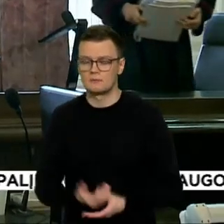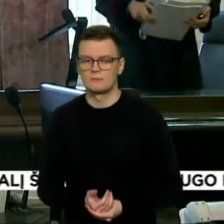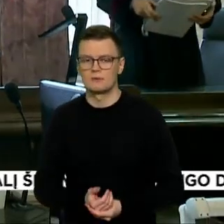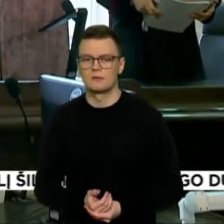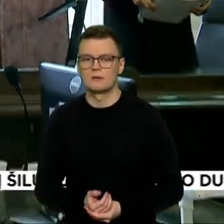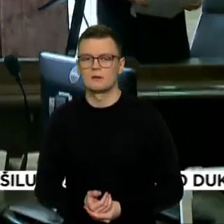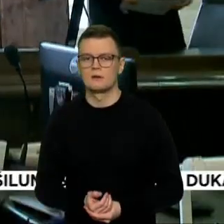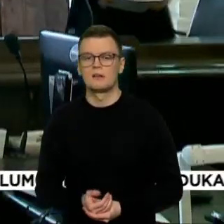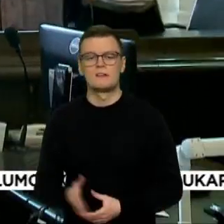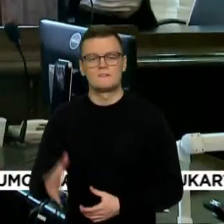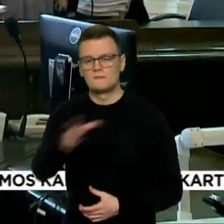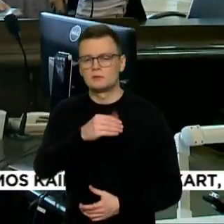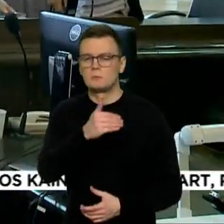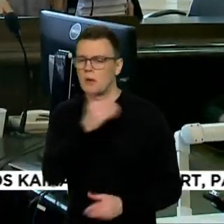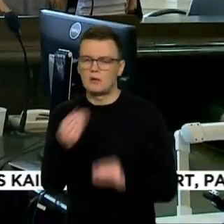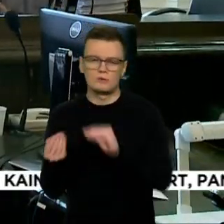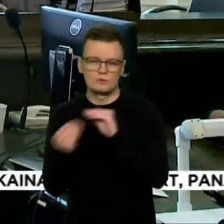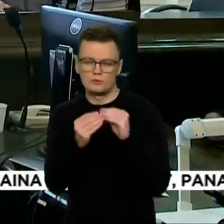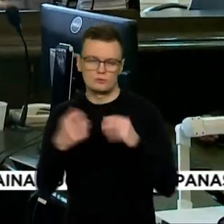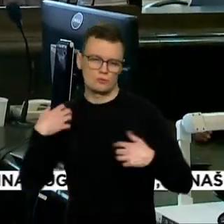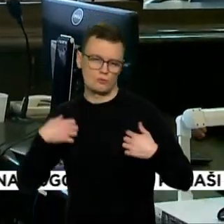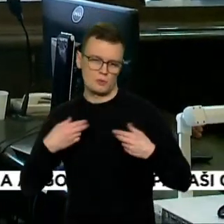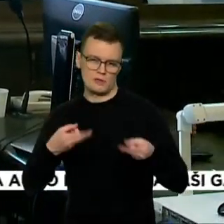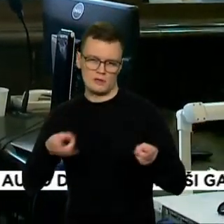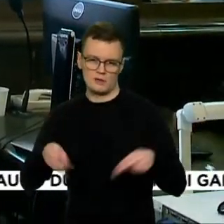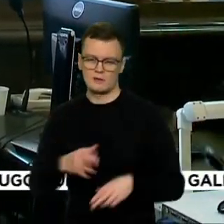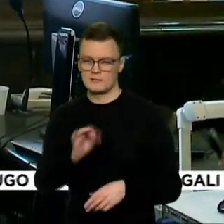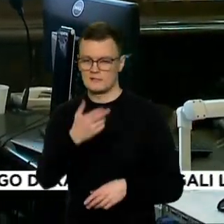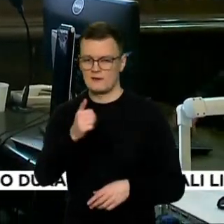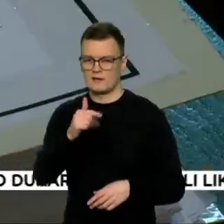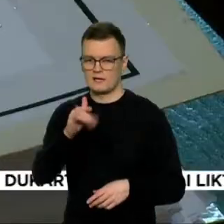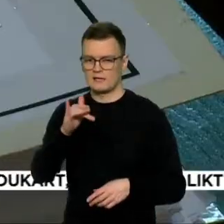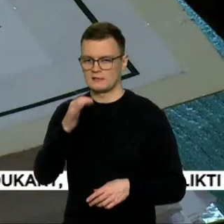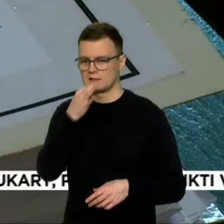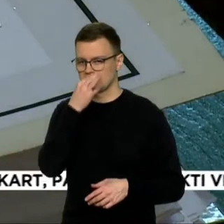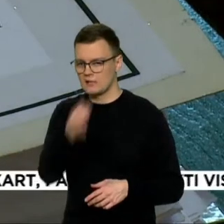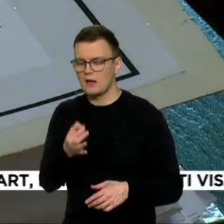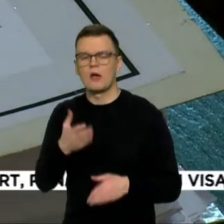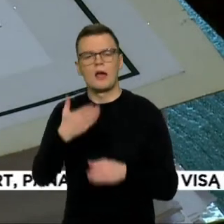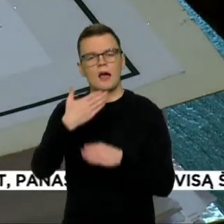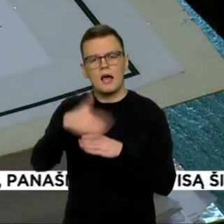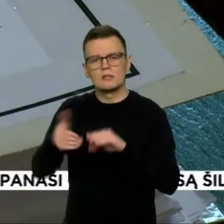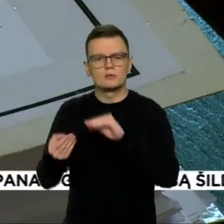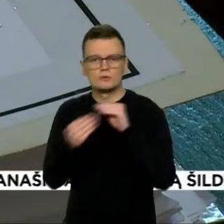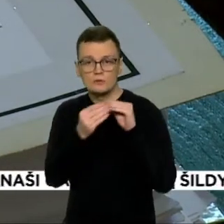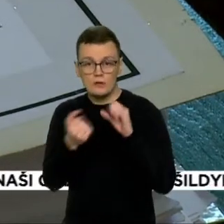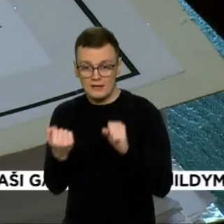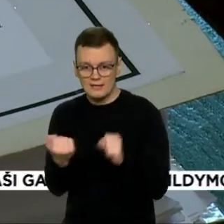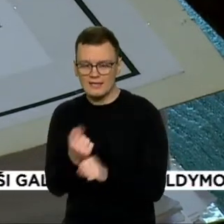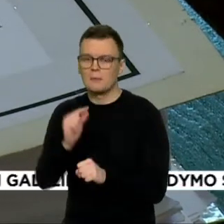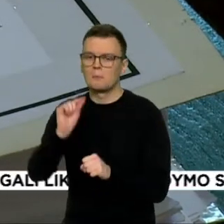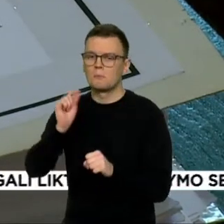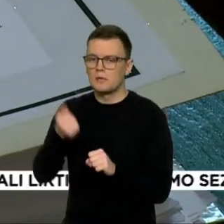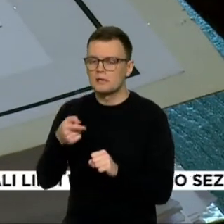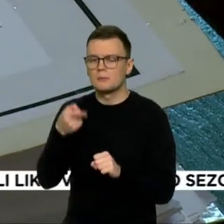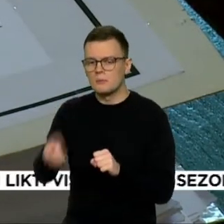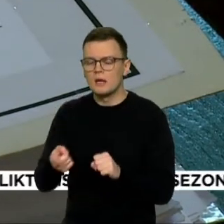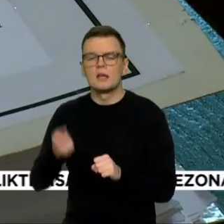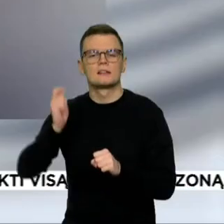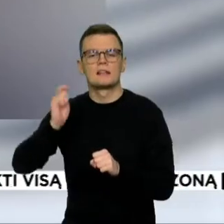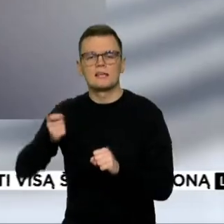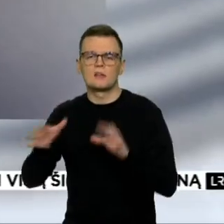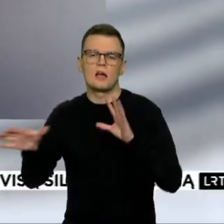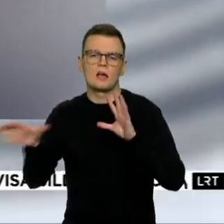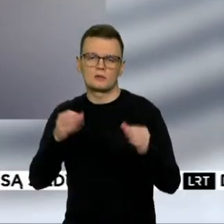susitarimu. Pasakstauliaus kvernelio, norint kalbėti apie atskirų susitarimus, pirmiausia reikia pakeisti teisėjų atrankos